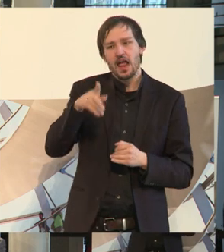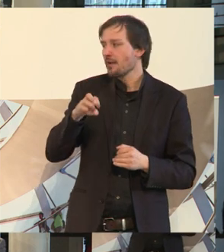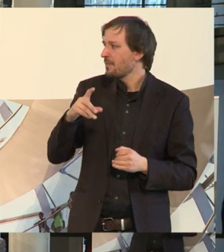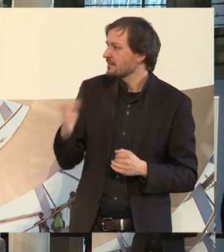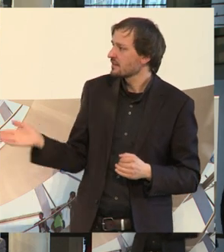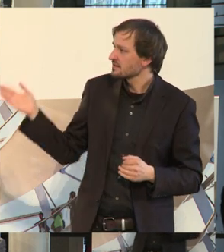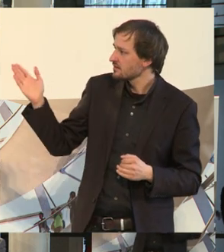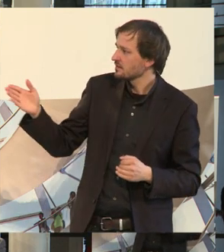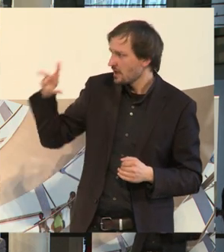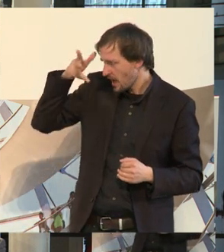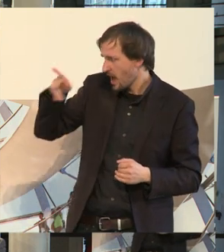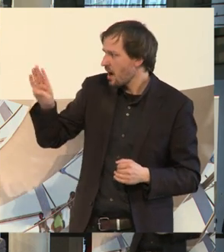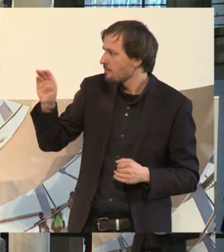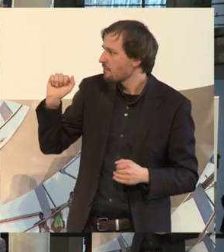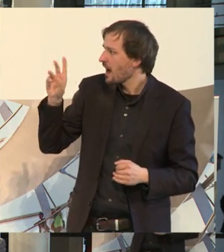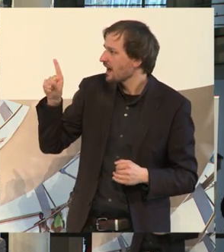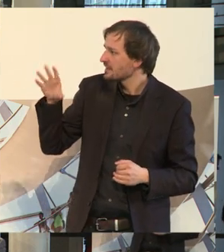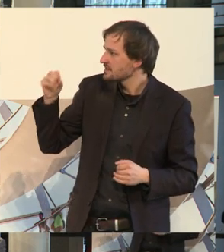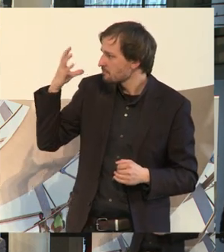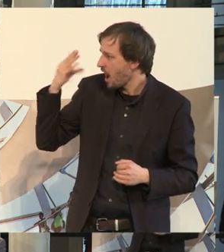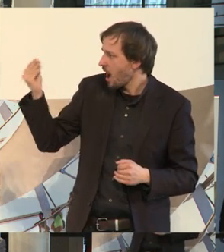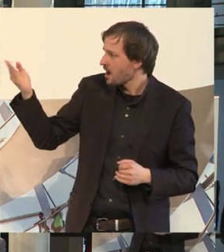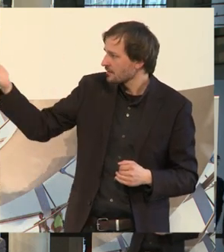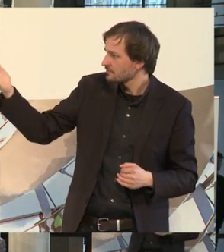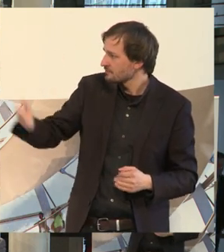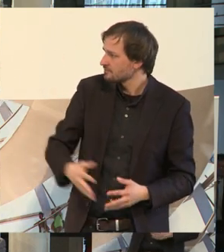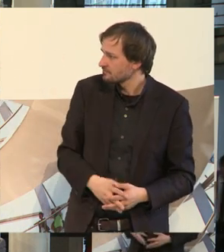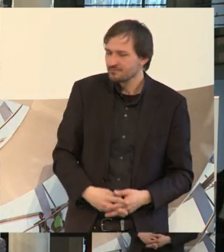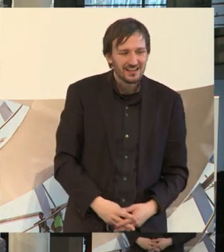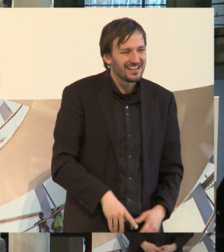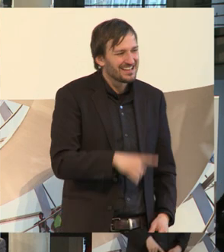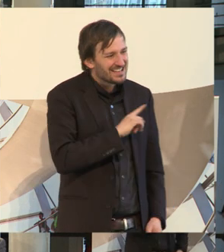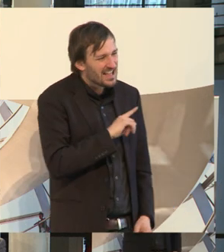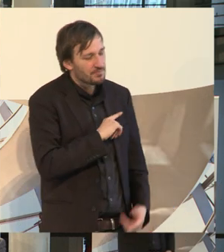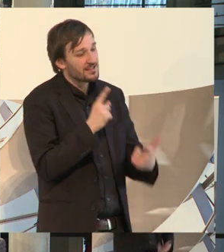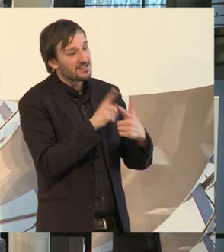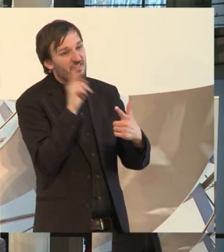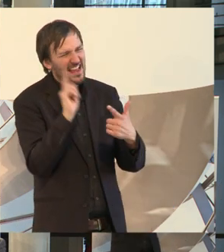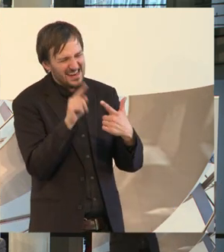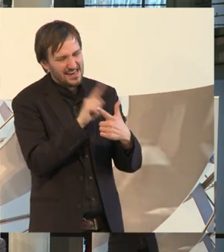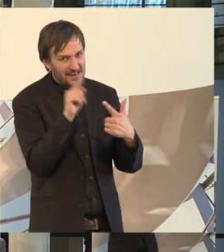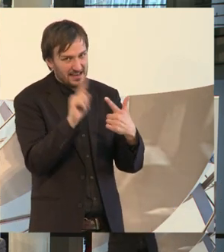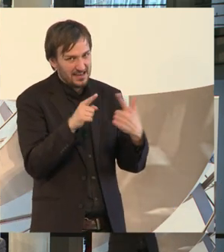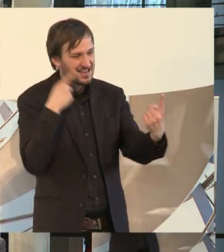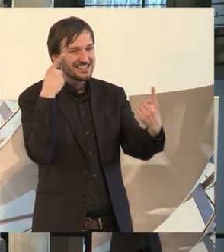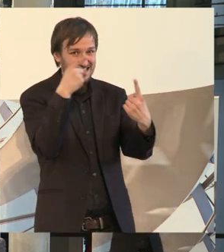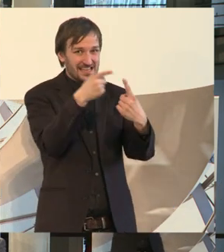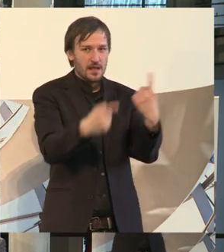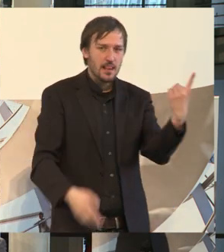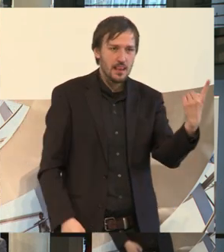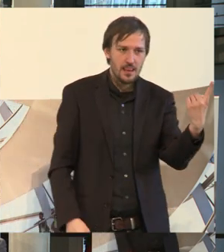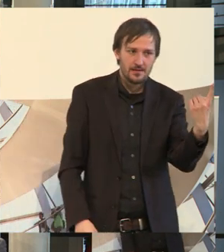Herr Pahrensmar. Ja, ich habe eigentlich zwei Zielgruppen, die ihre Rechte